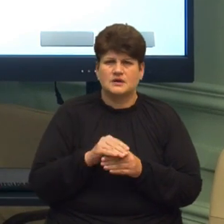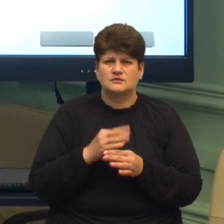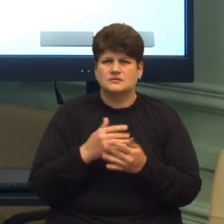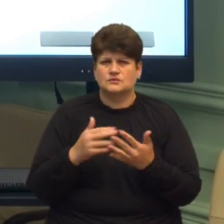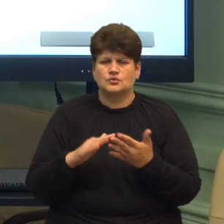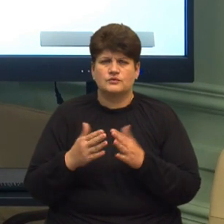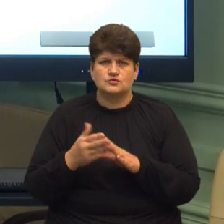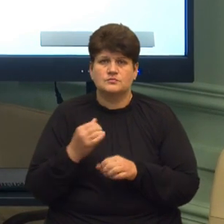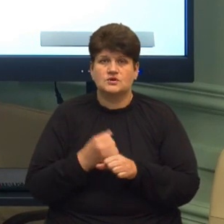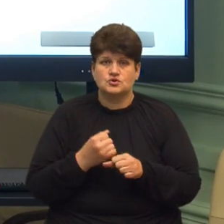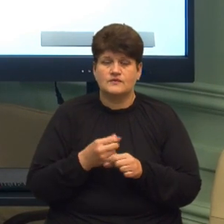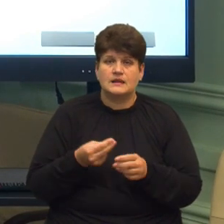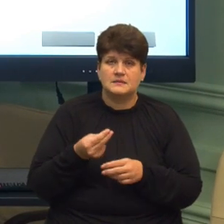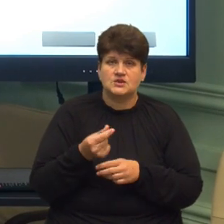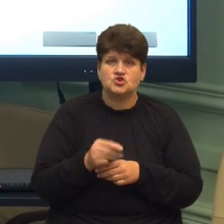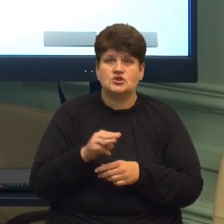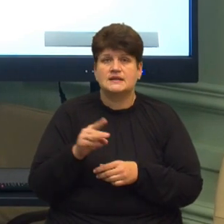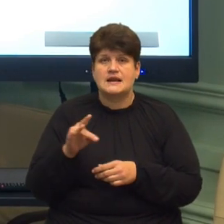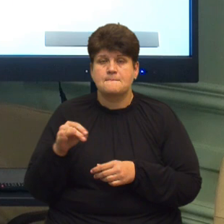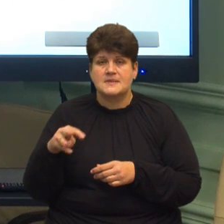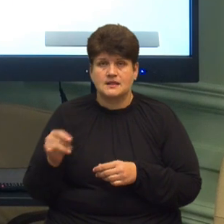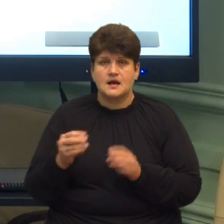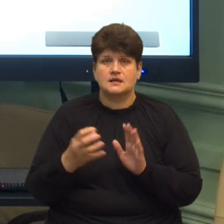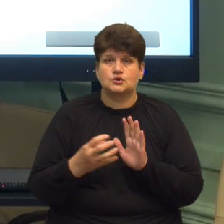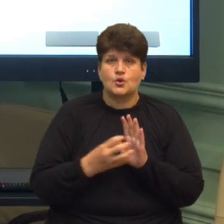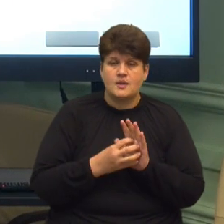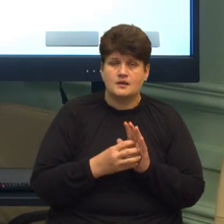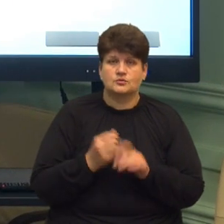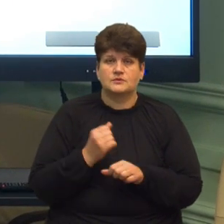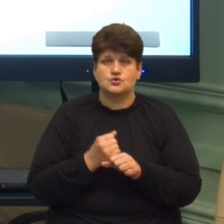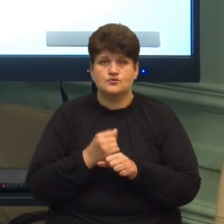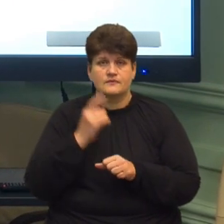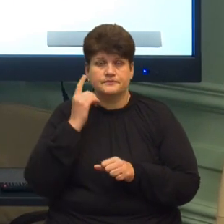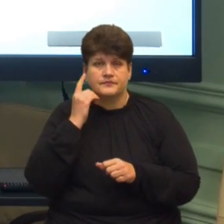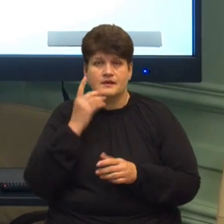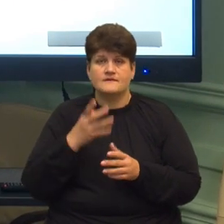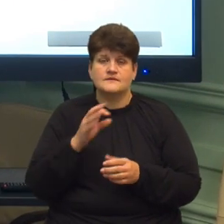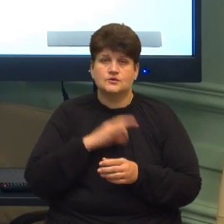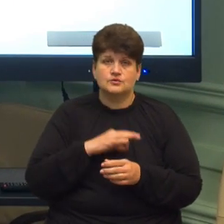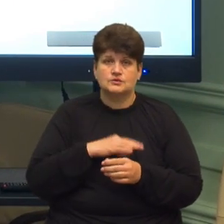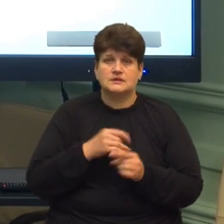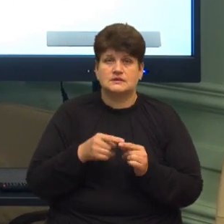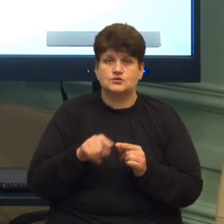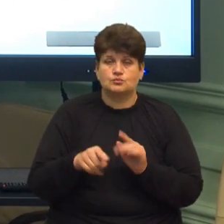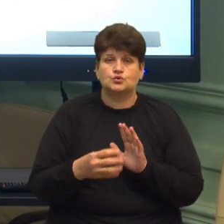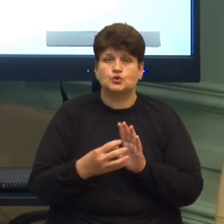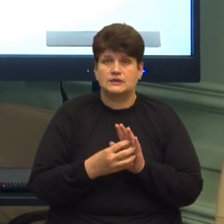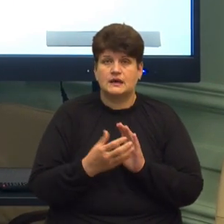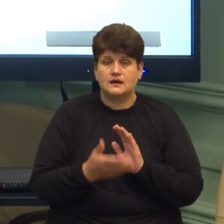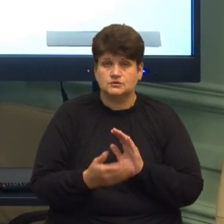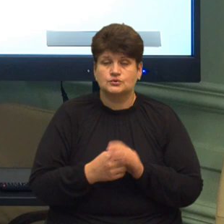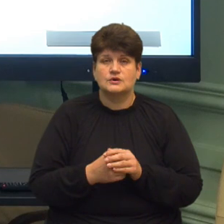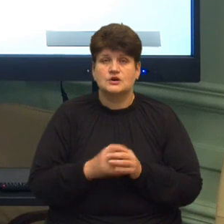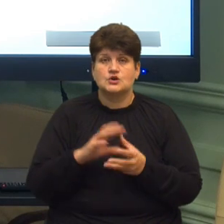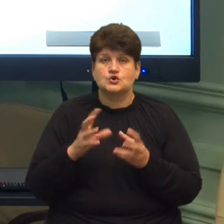Для того, щоб працювали і платіжні термінали, і працював мобільний додаток І була платіжна система, використовувалася в самому додатку Взагалі